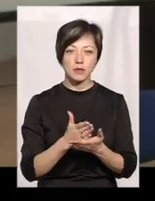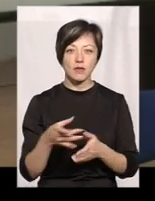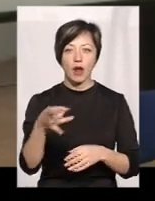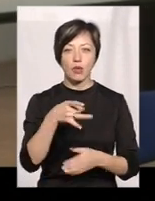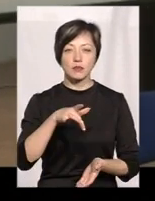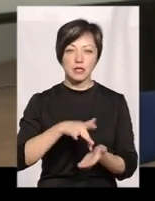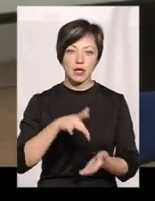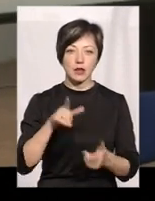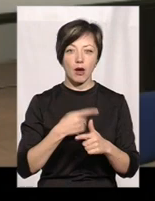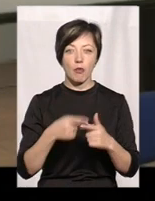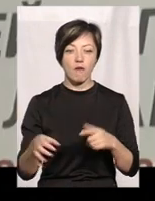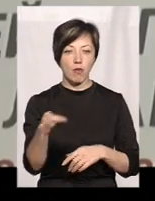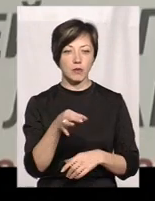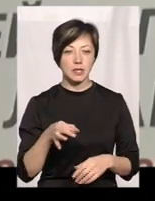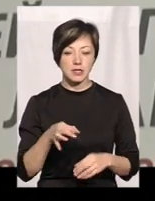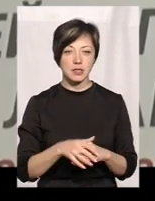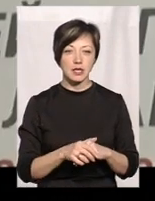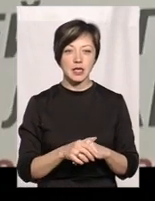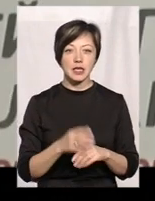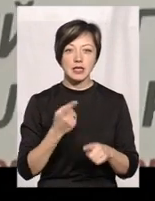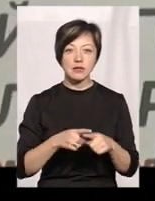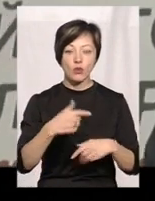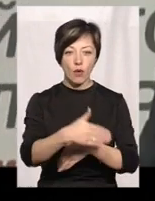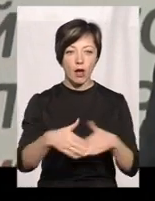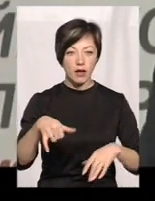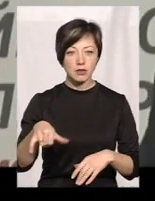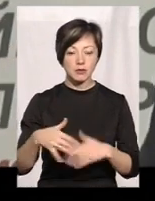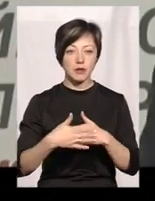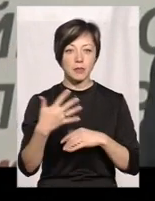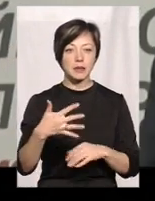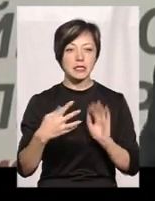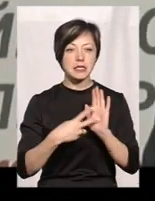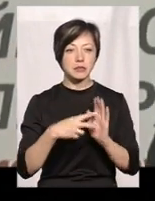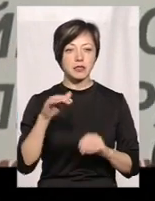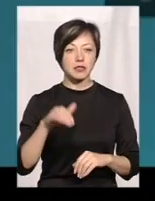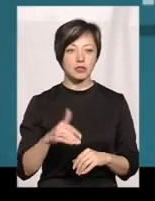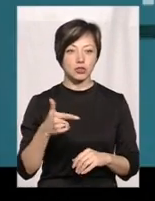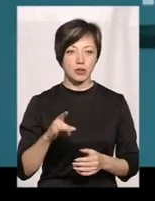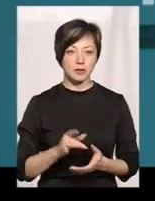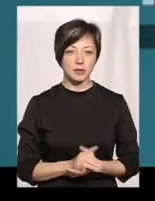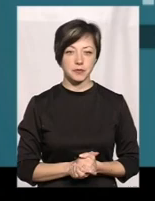районному центрі навіть в області. Саме цього кейсу вартість близько 57 тисяч гривень.